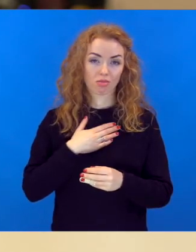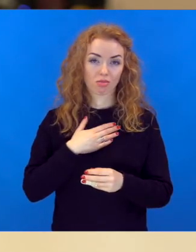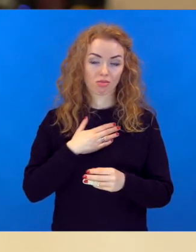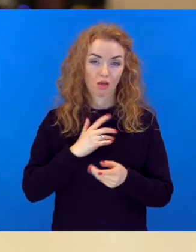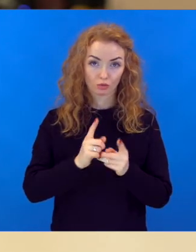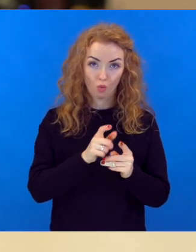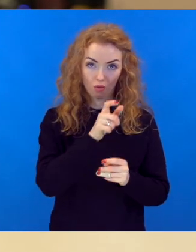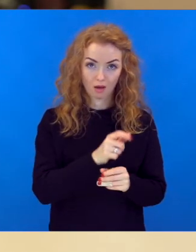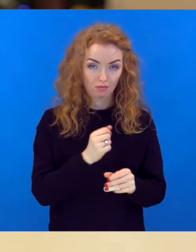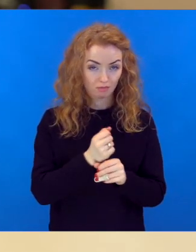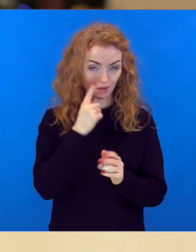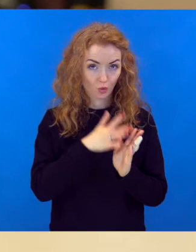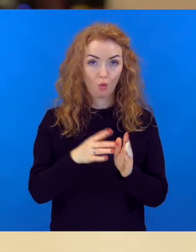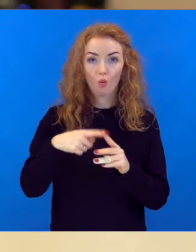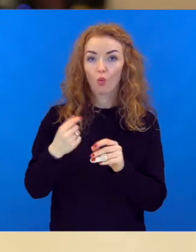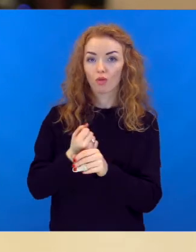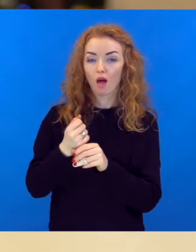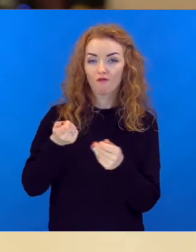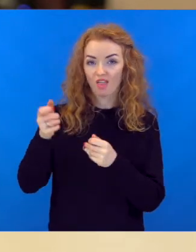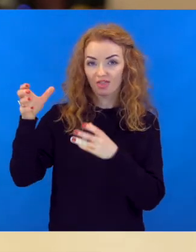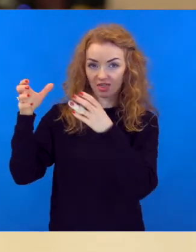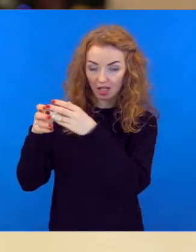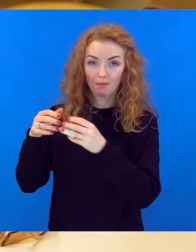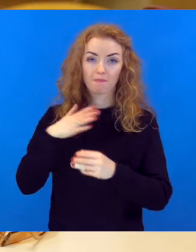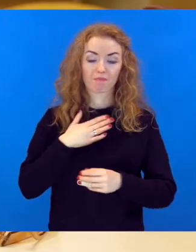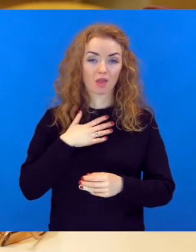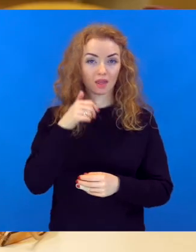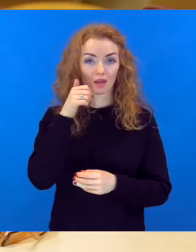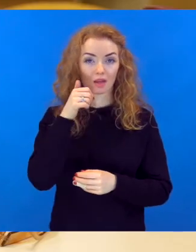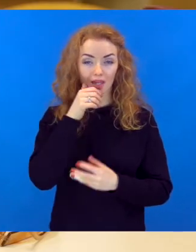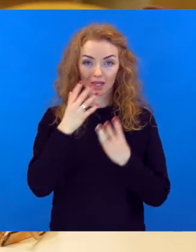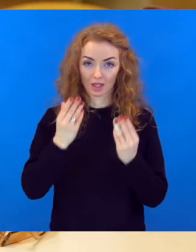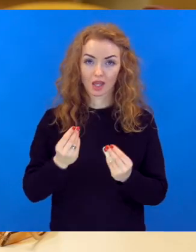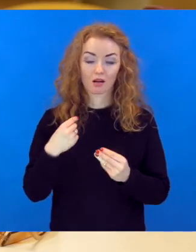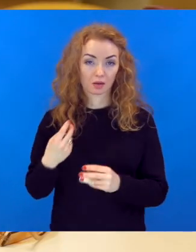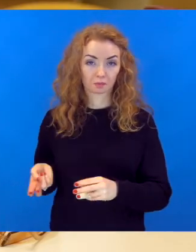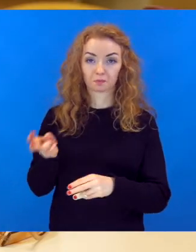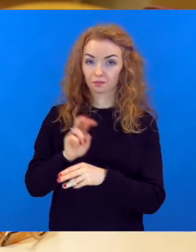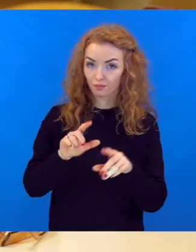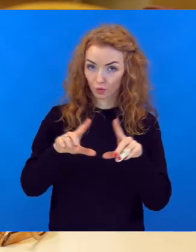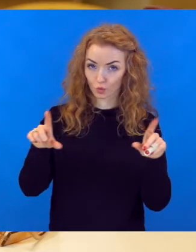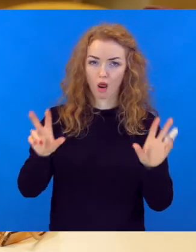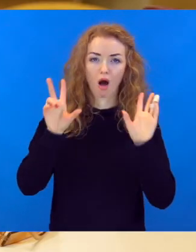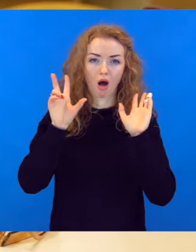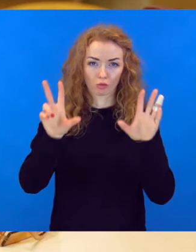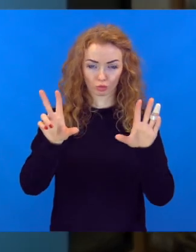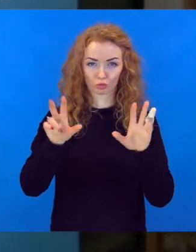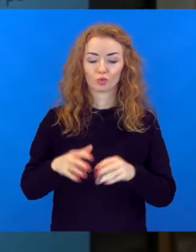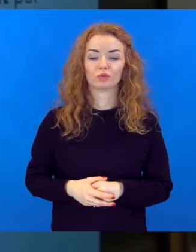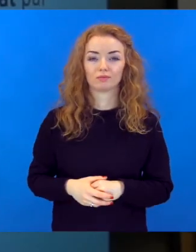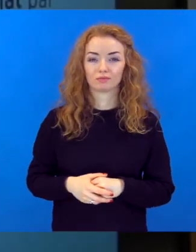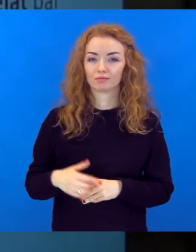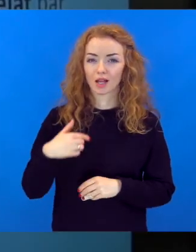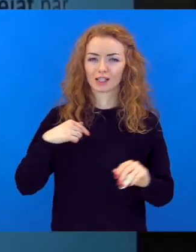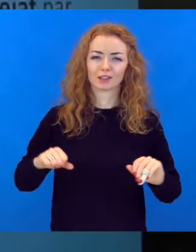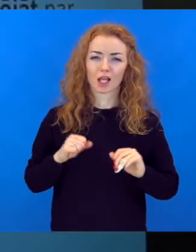skolotājs un vadība. Mani personīgā ikdiena ir, es atbraucu uz skolu,